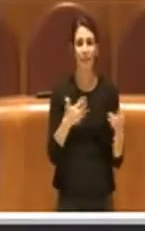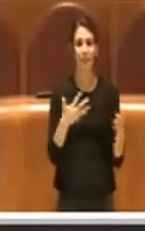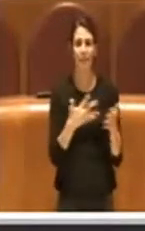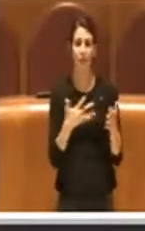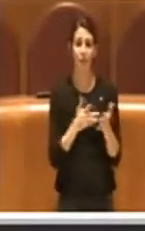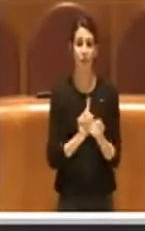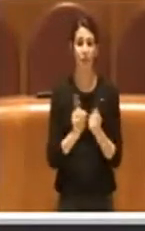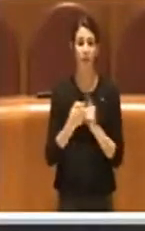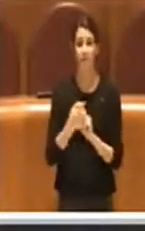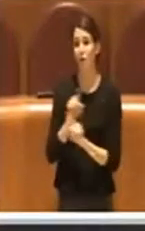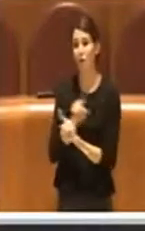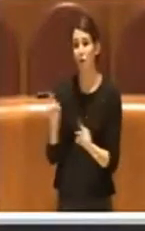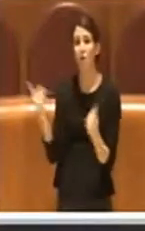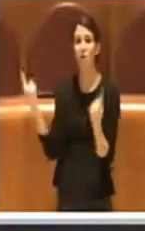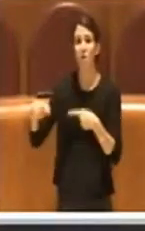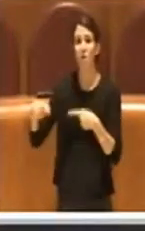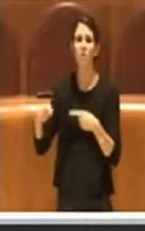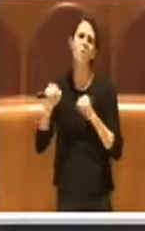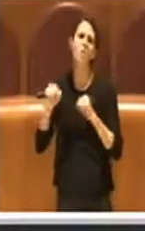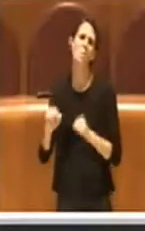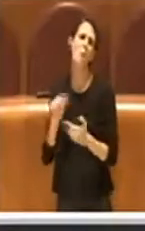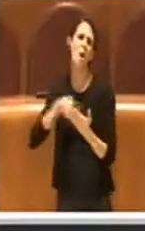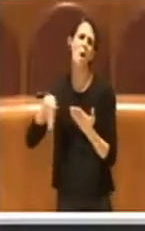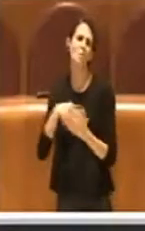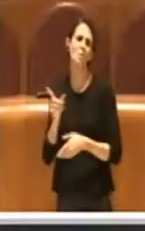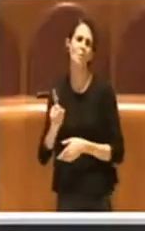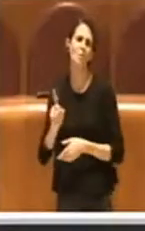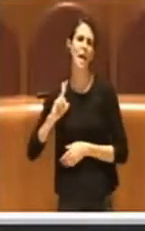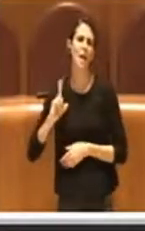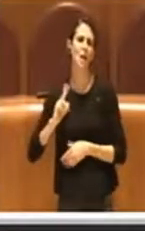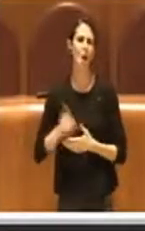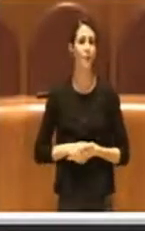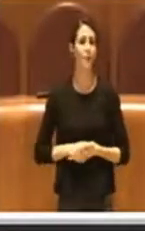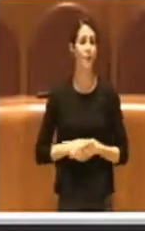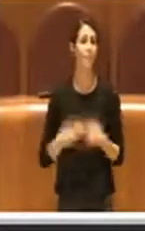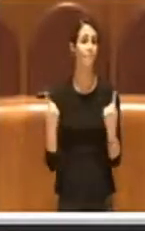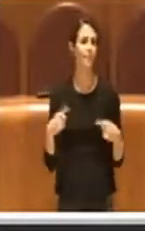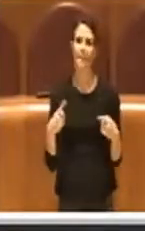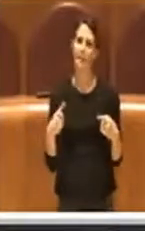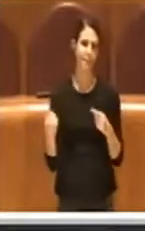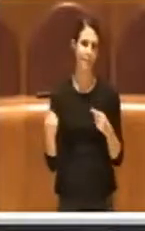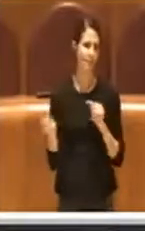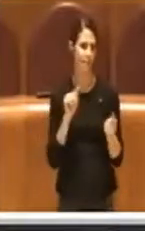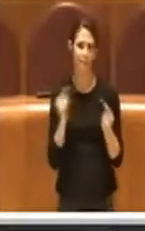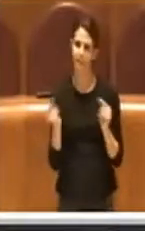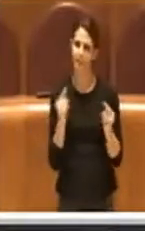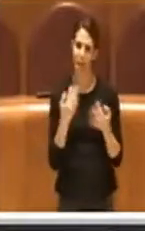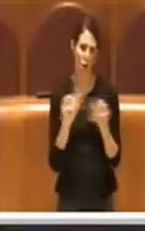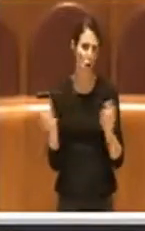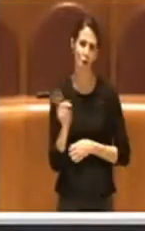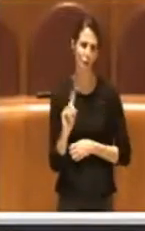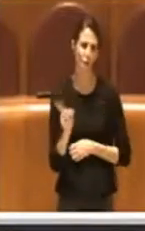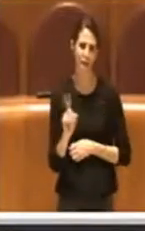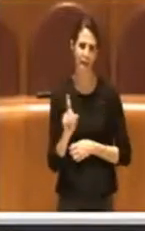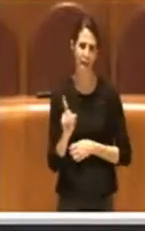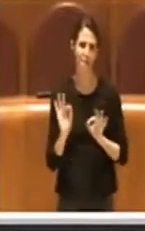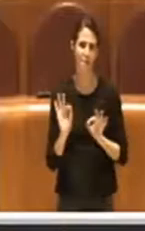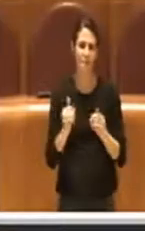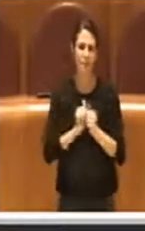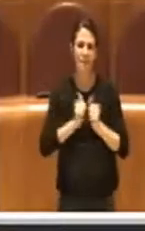comunque non votiamo, quindi è un discorso fuori luogo non strascritto da nessuna parte, non esiste una distinzione tra